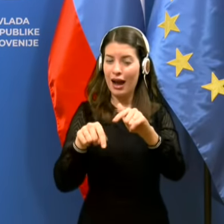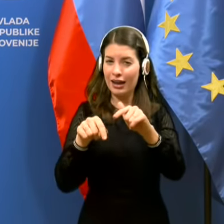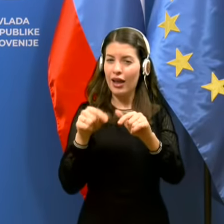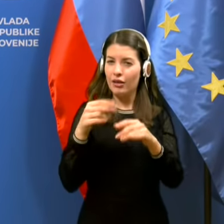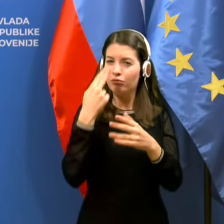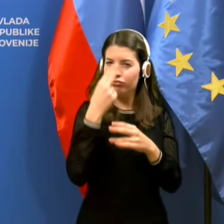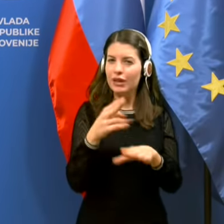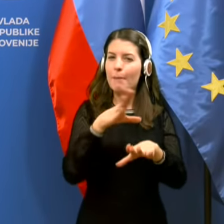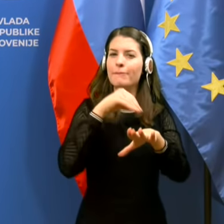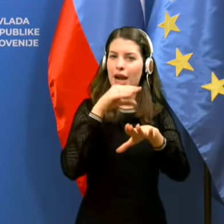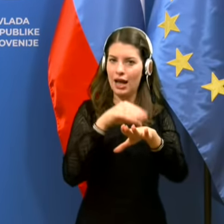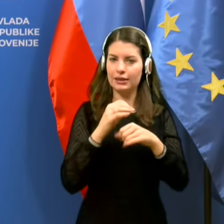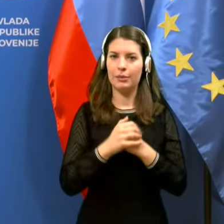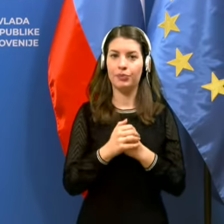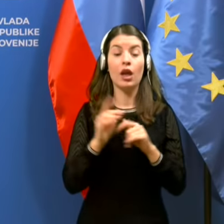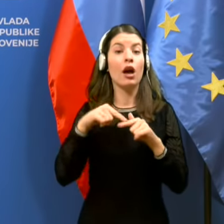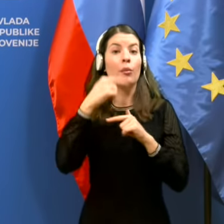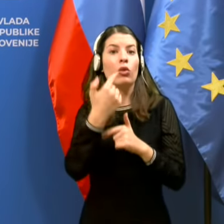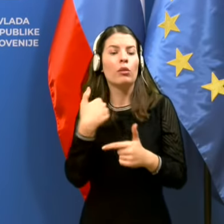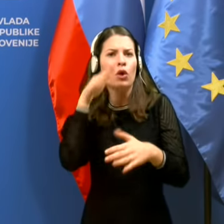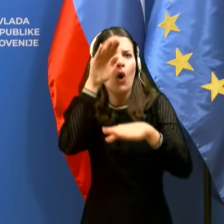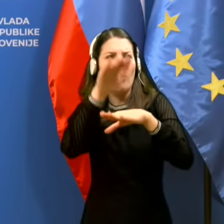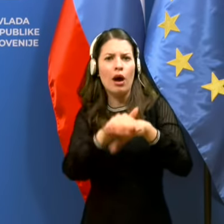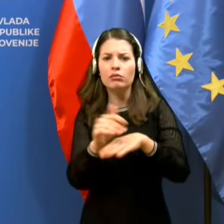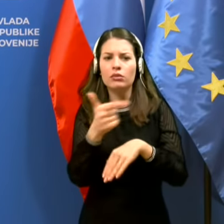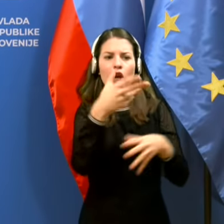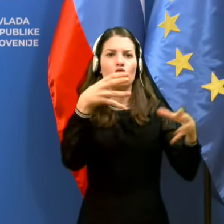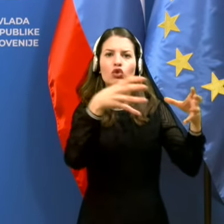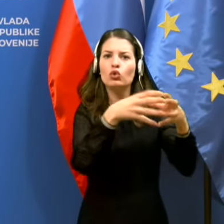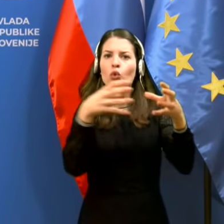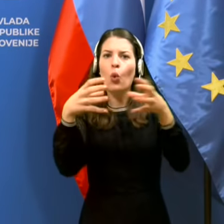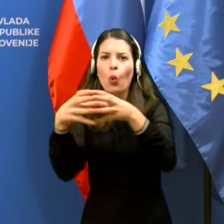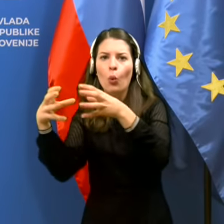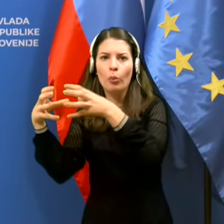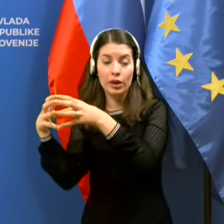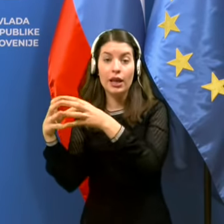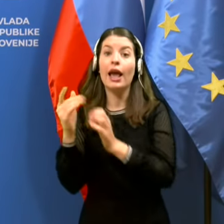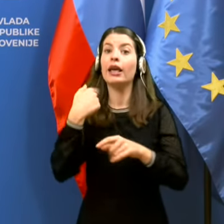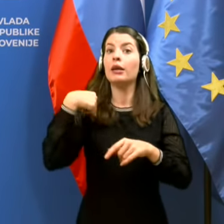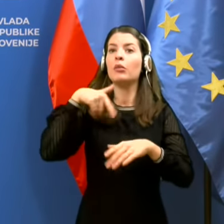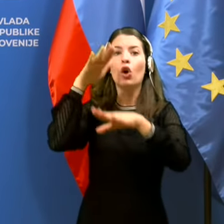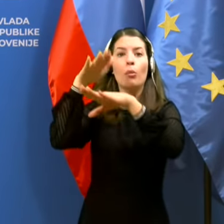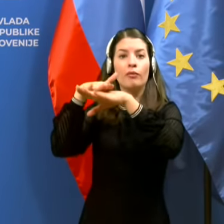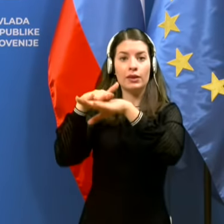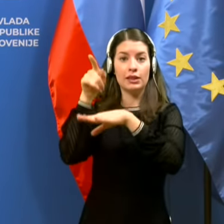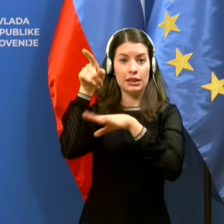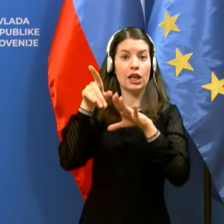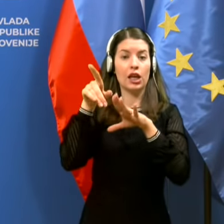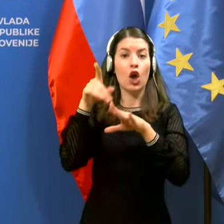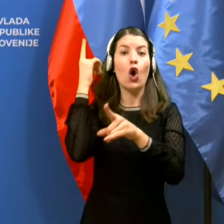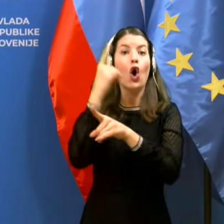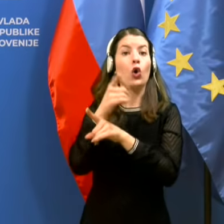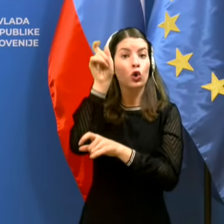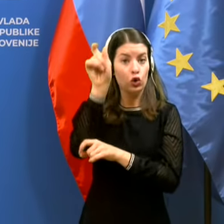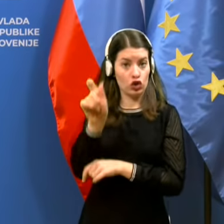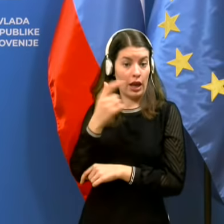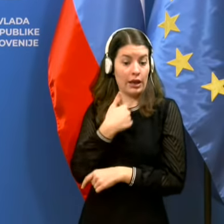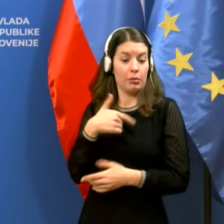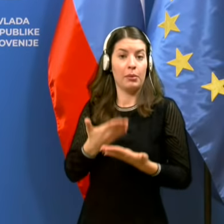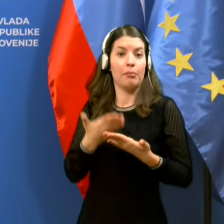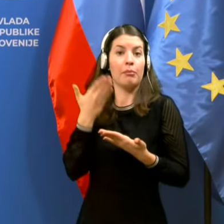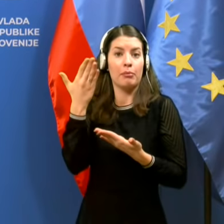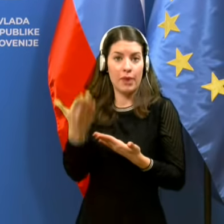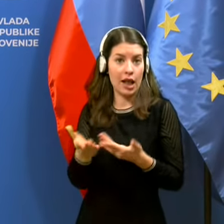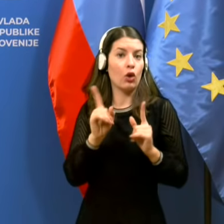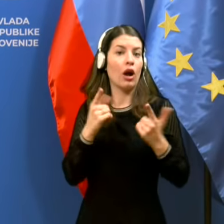terenu. In smo pač opazili te gruče, in smo pač obvestili odločevalce, in smo tudi prišli s predlogom, kako bi naredili.